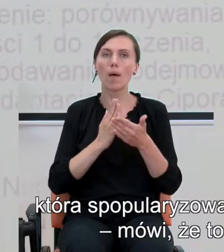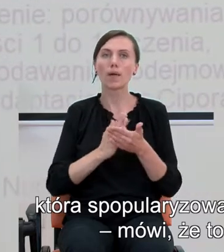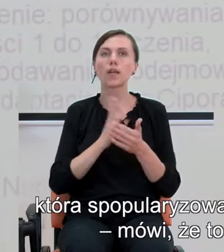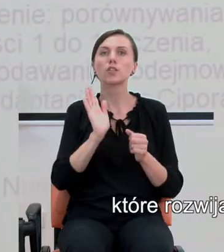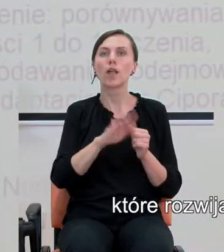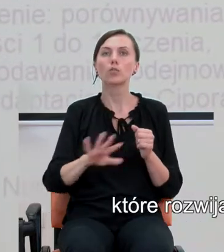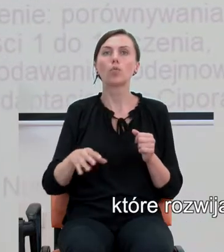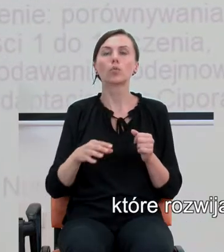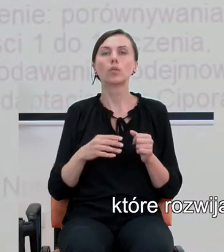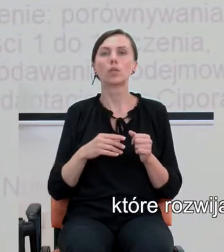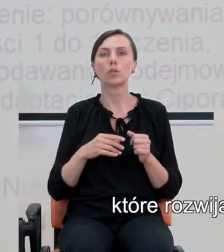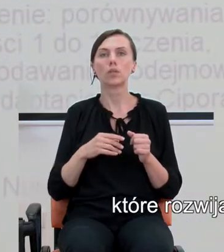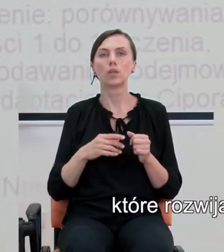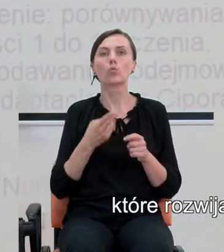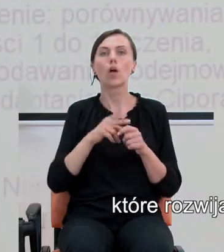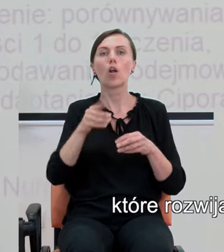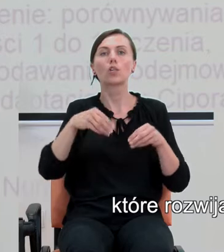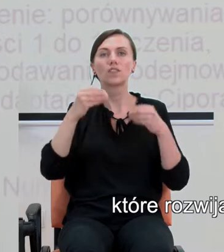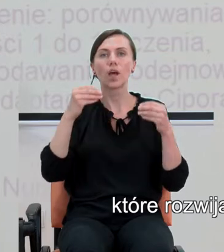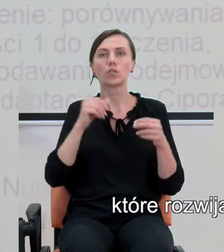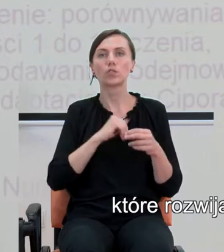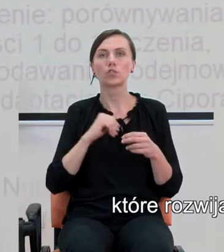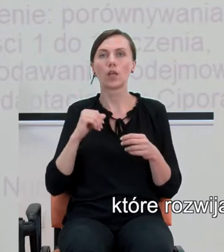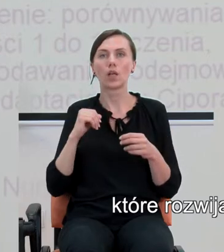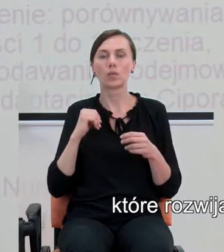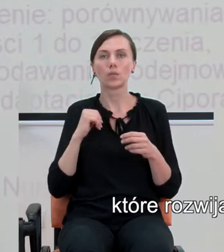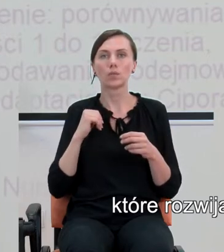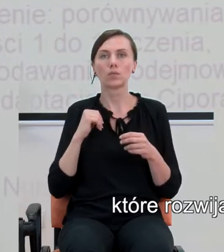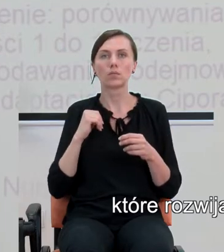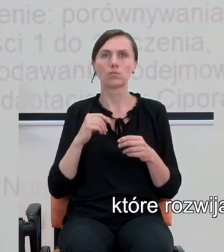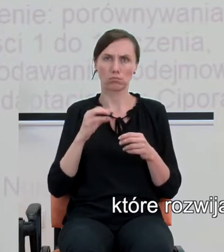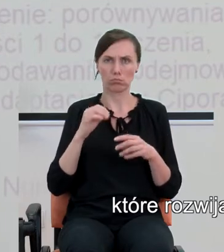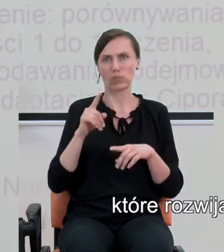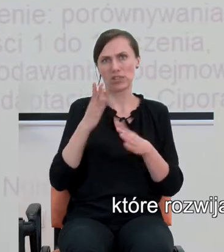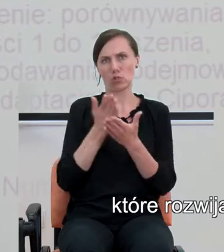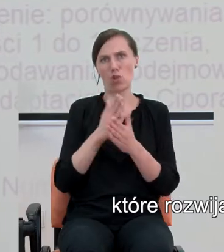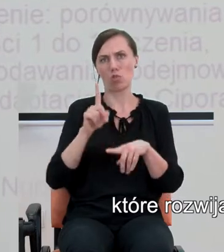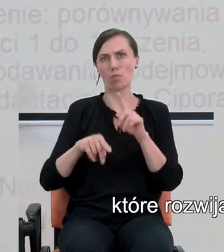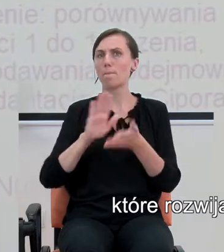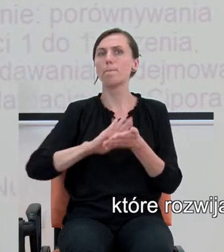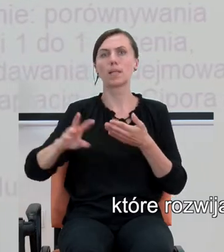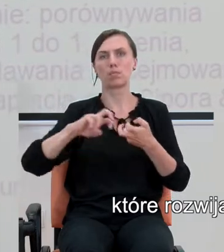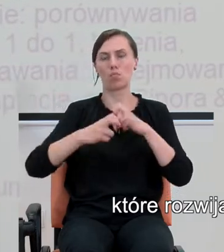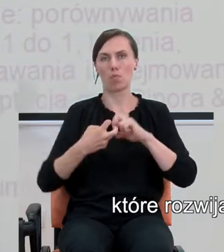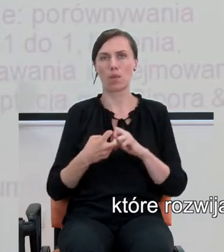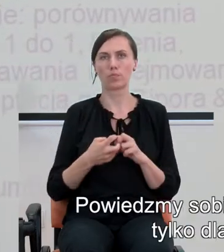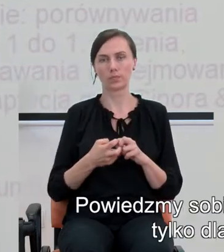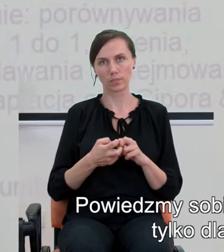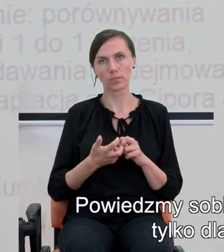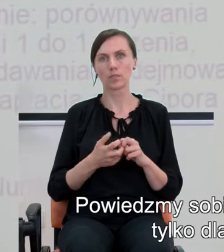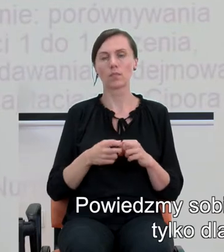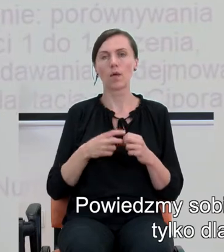dzieciom, które rozwijają się typowo, a więc osobom bez dyskalkulji. No